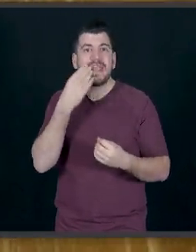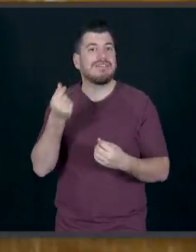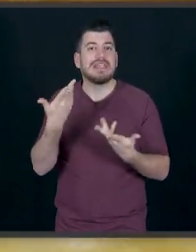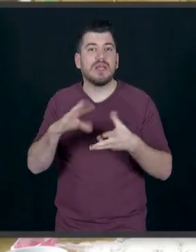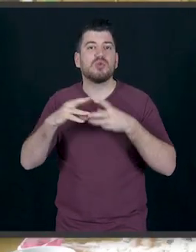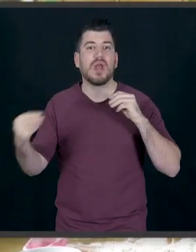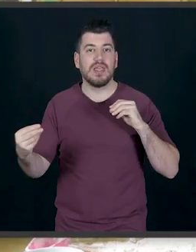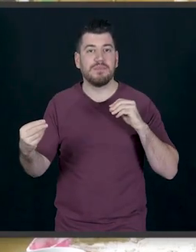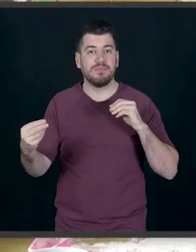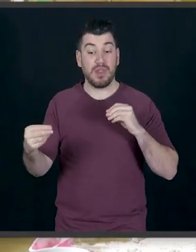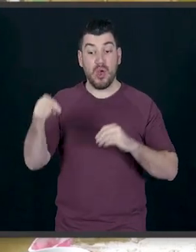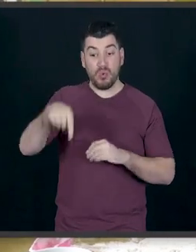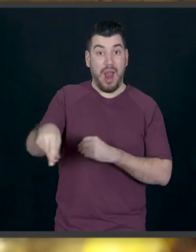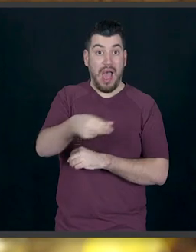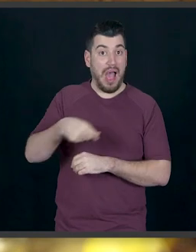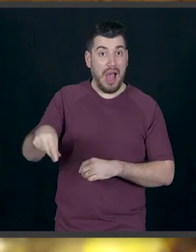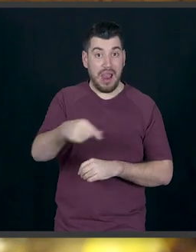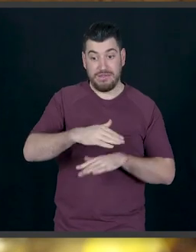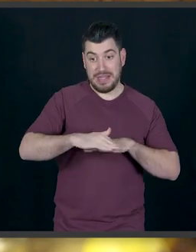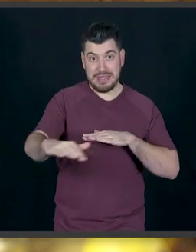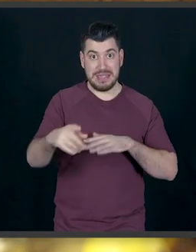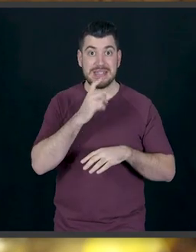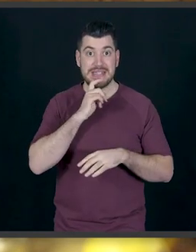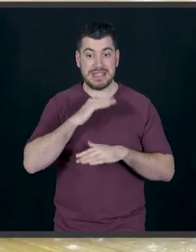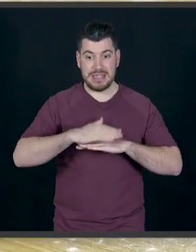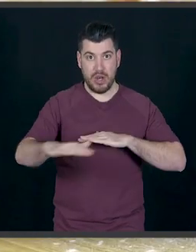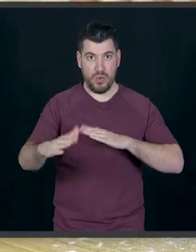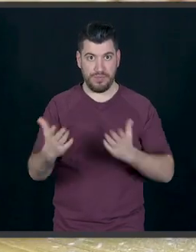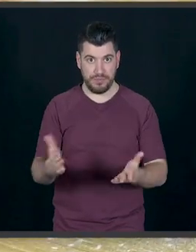ρίχνω λίγο αλεύρι πάνω στο ξύλο